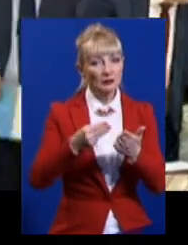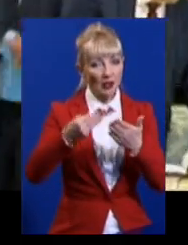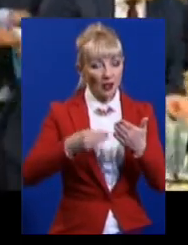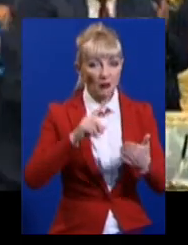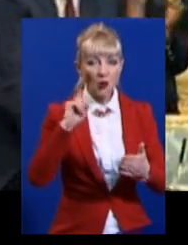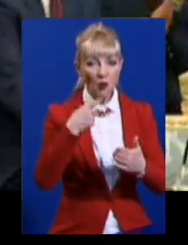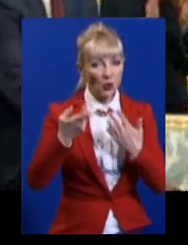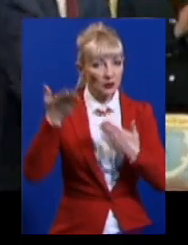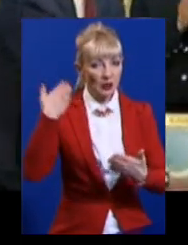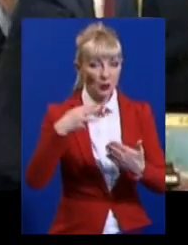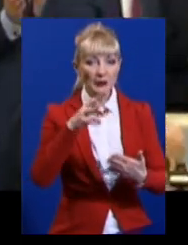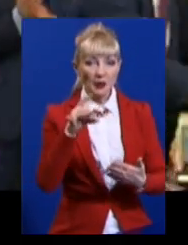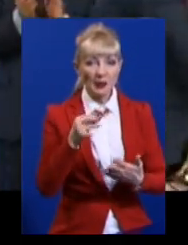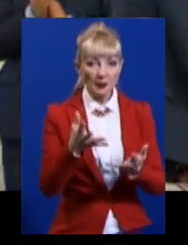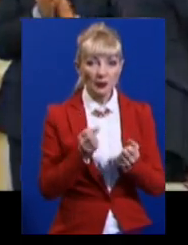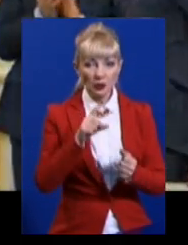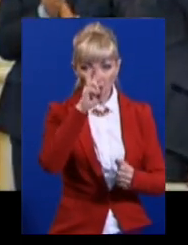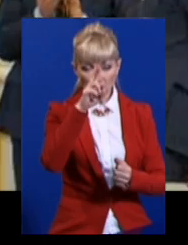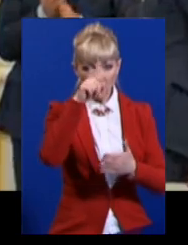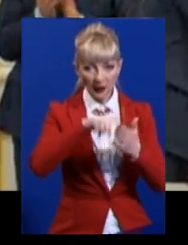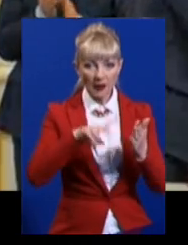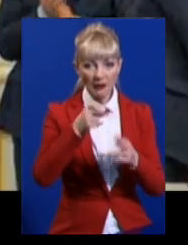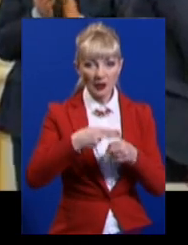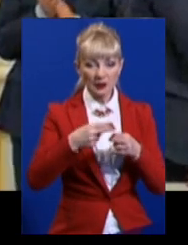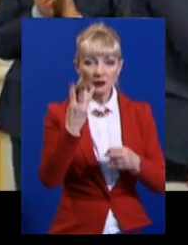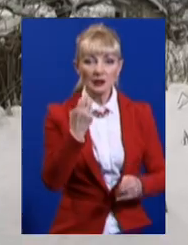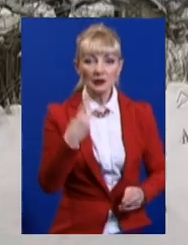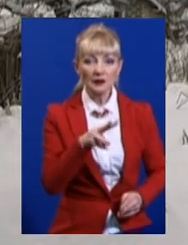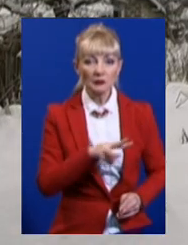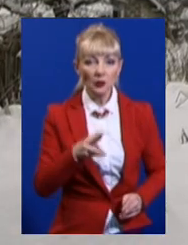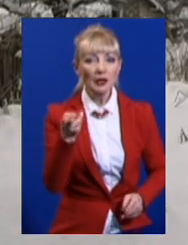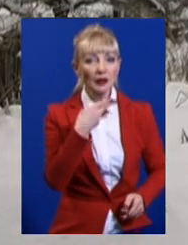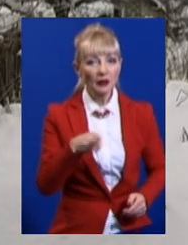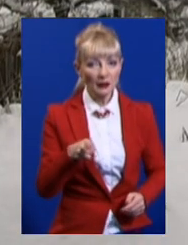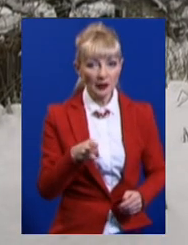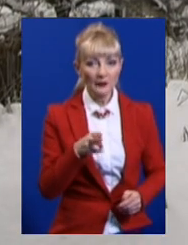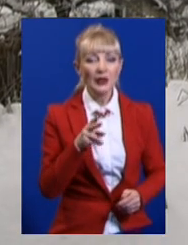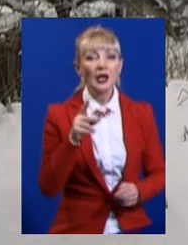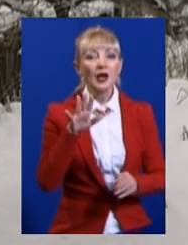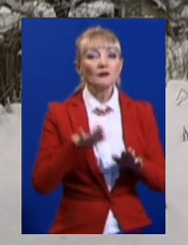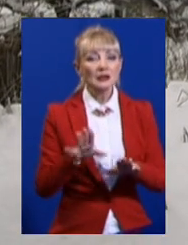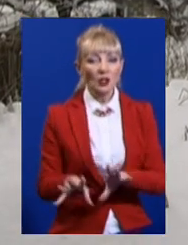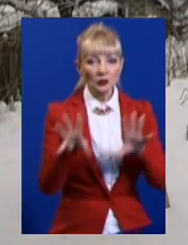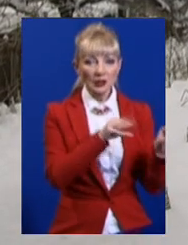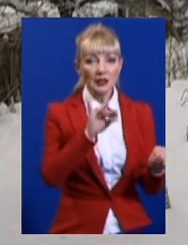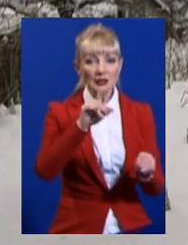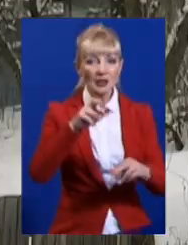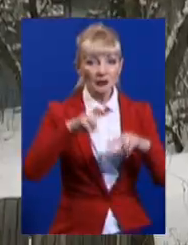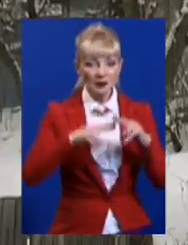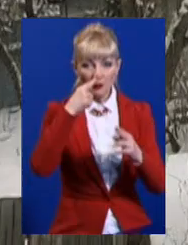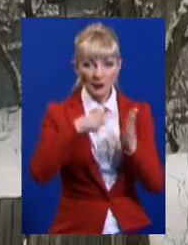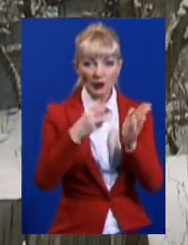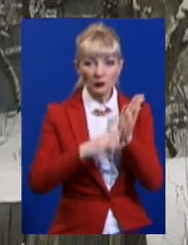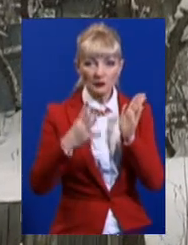тому. Мерія тоді отримала державні гарантії на кредит в 320 мільйонів євро. До зони відселення через будівництво потрапили